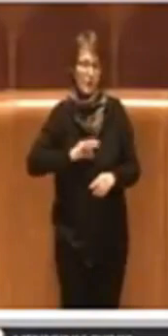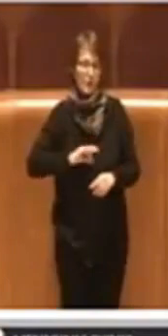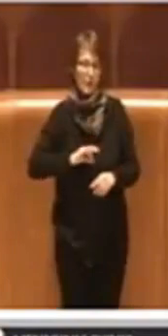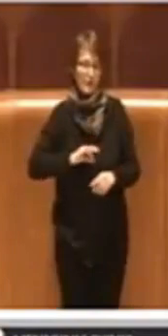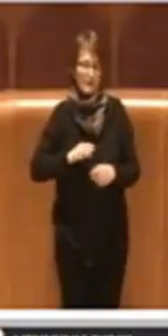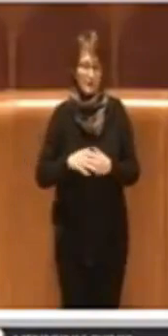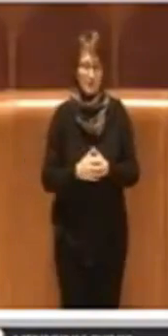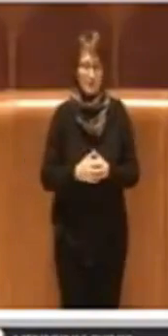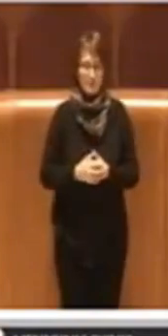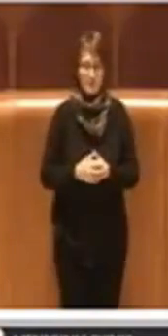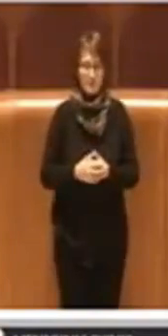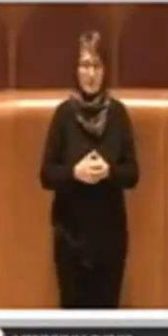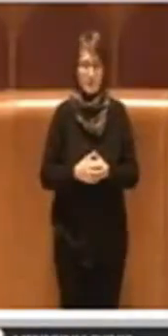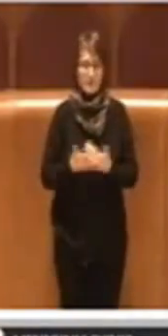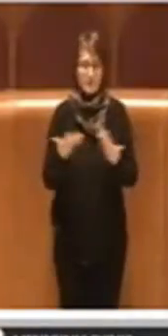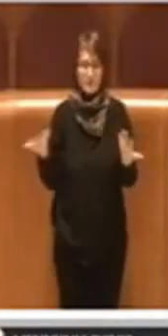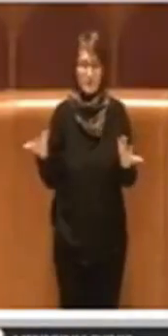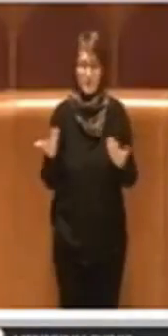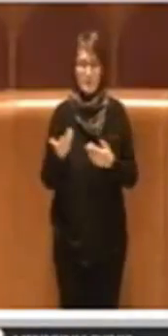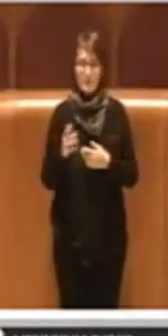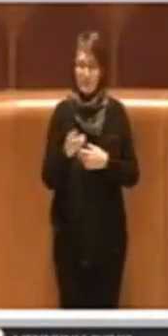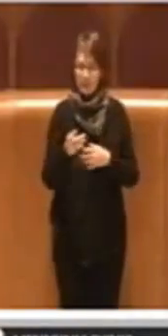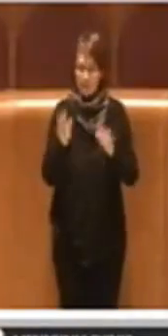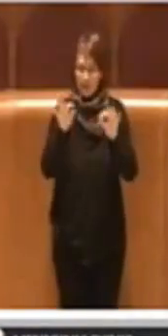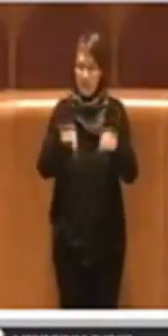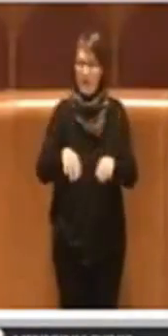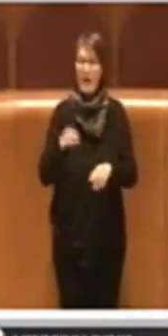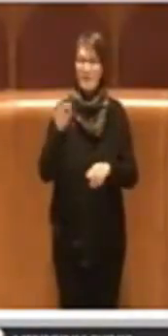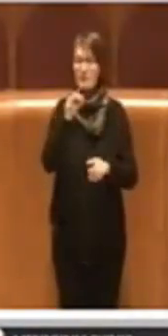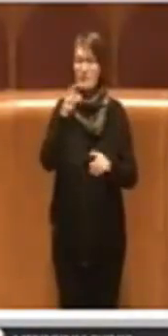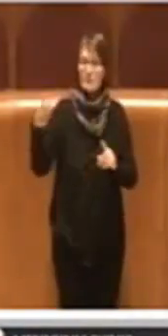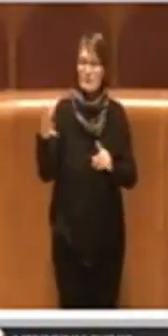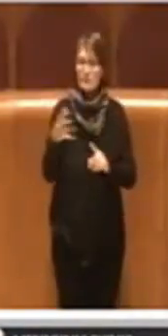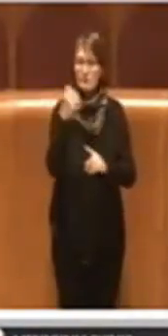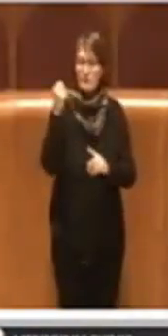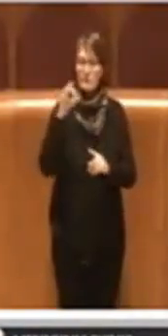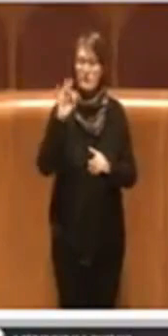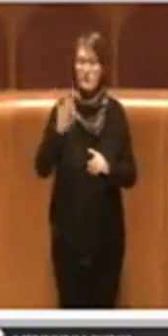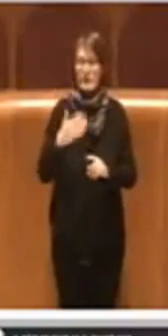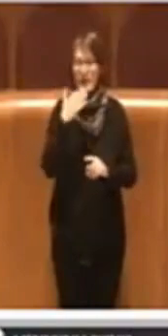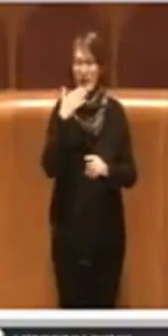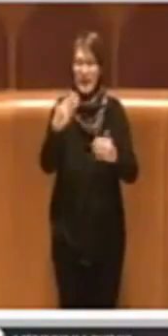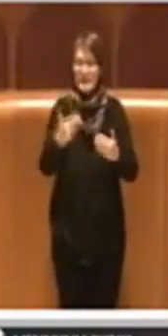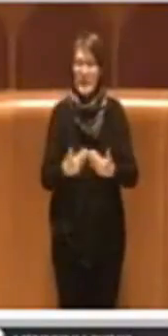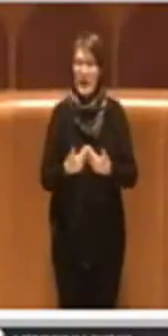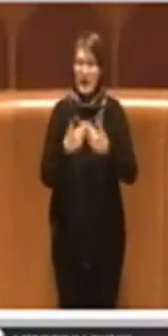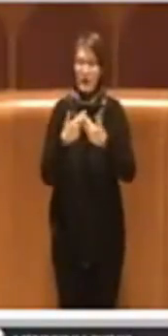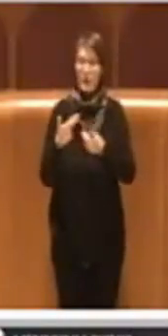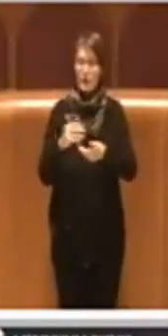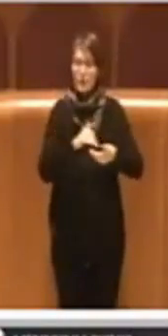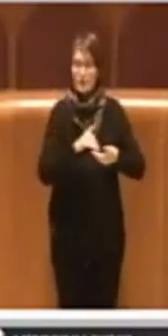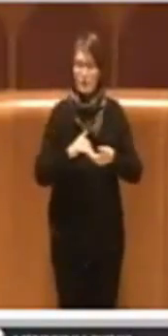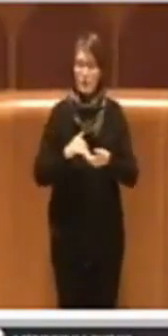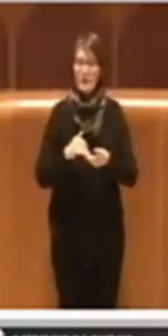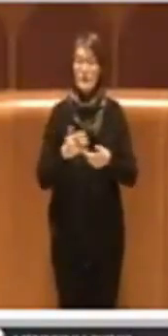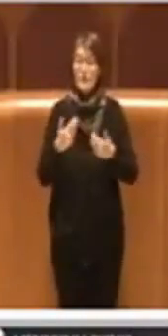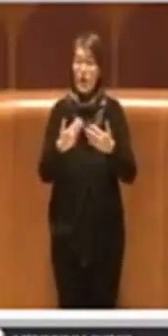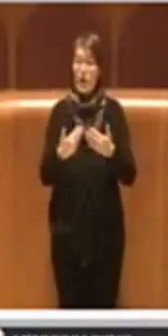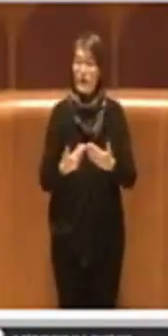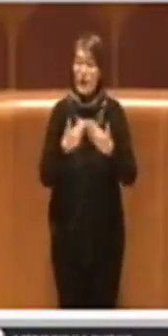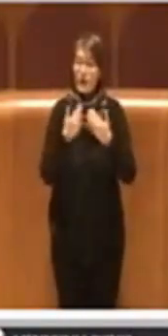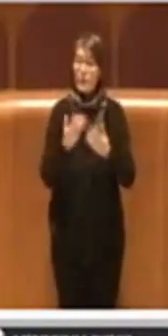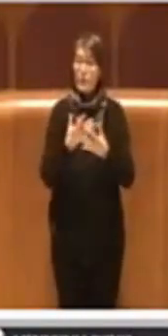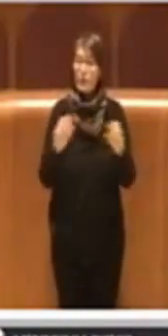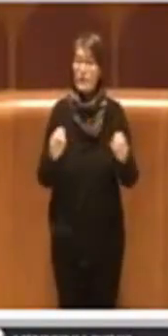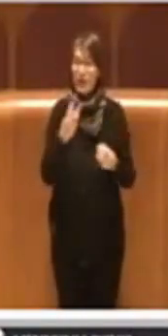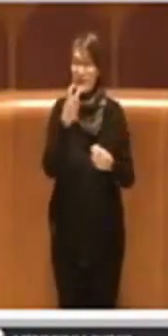Stiamo raggiungendo questo grandissimo risultato con l'aiuto delle associazioni, con l'aiuto di tanti avvocati che hanno messo la